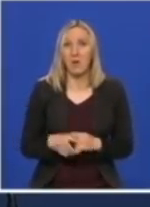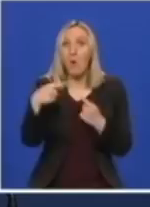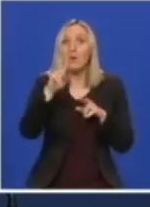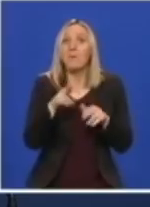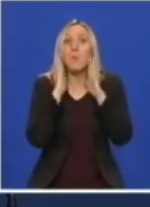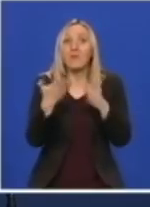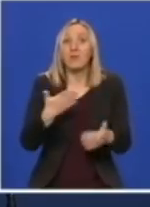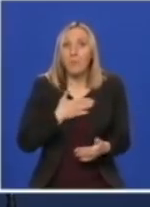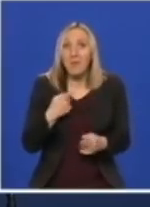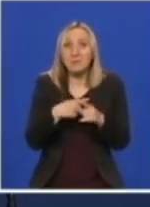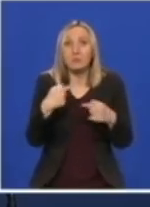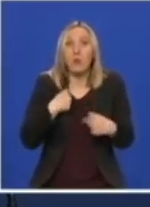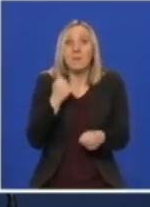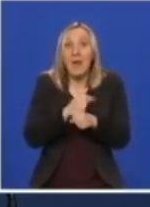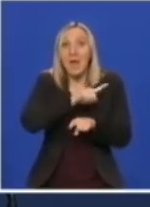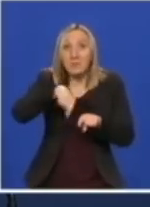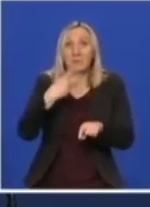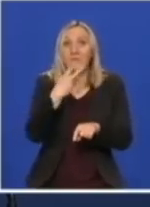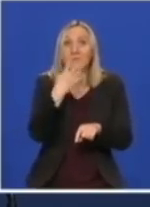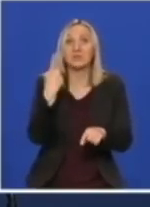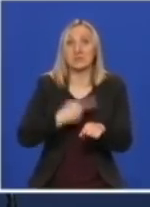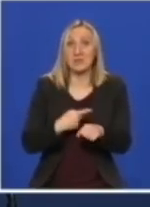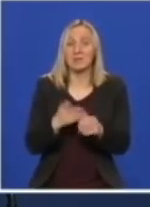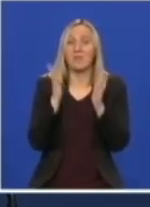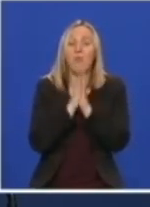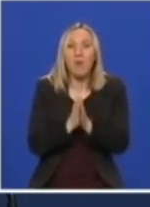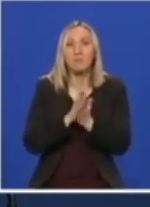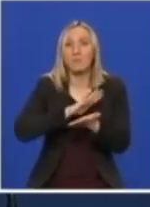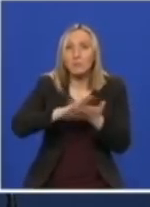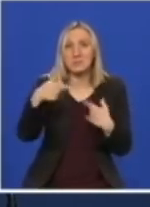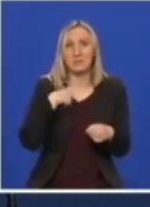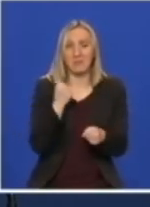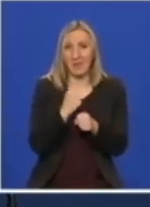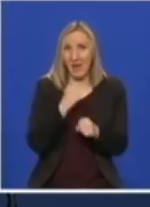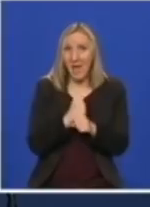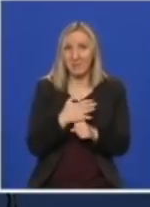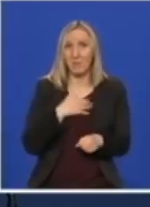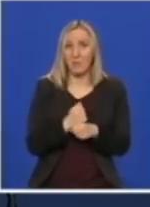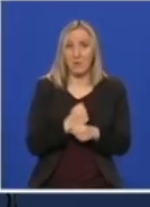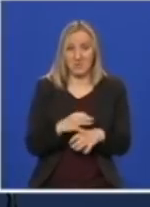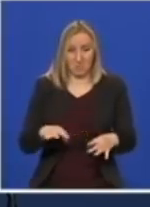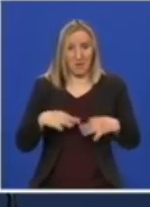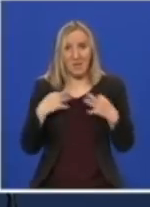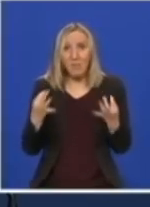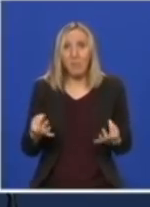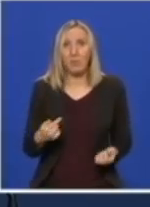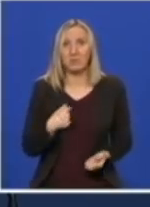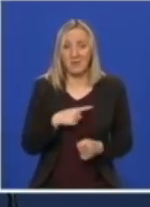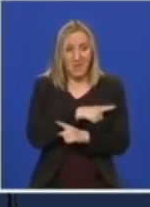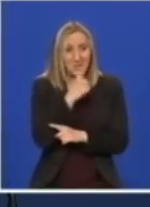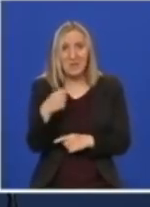da nas pustite da radimo svoj posao. Ja sam dobar deo prepodneva potrošila da bi